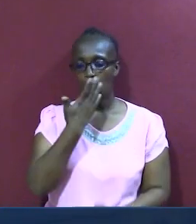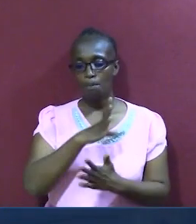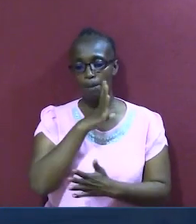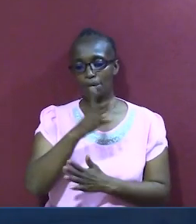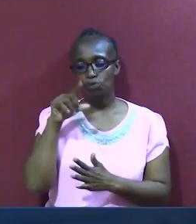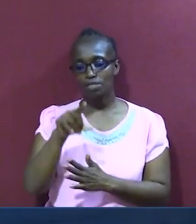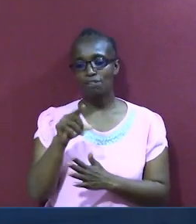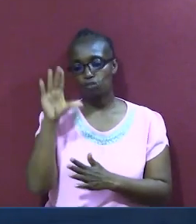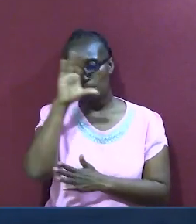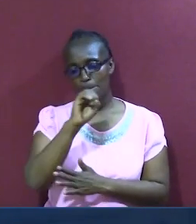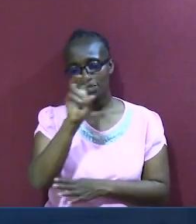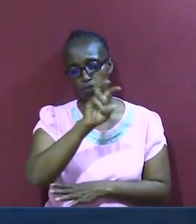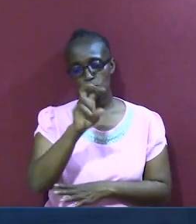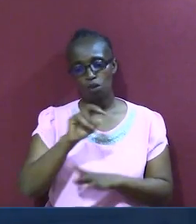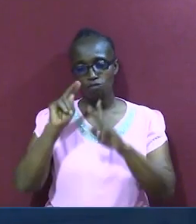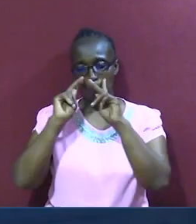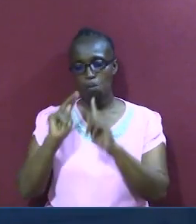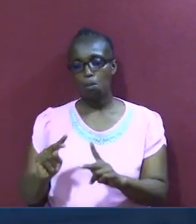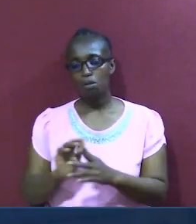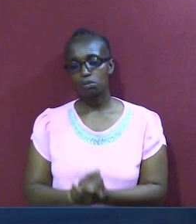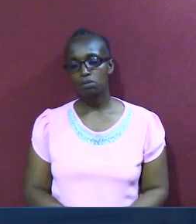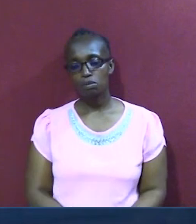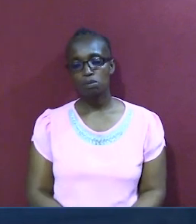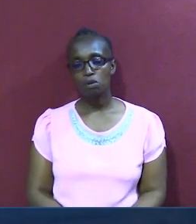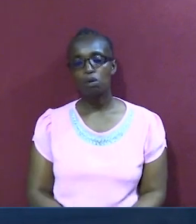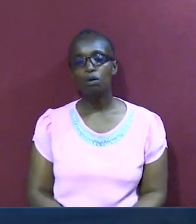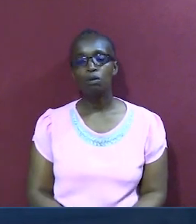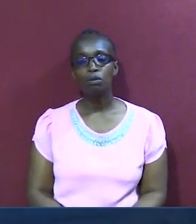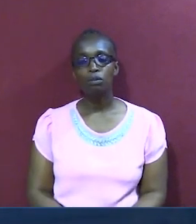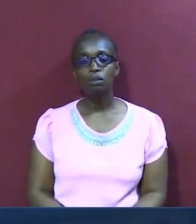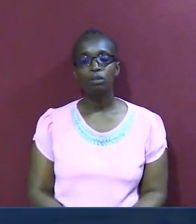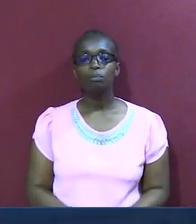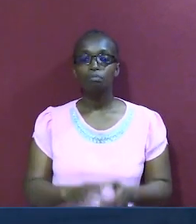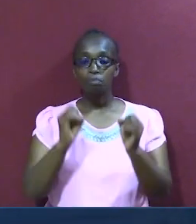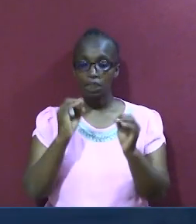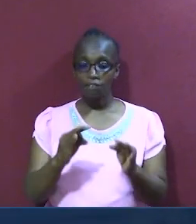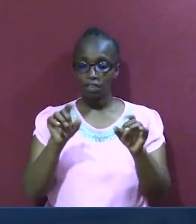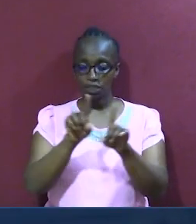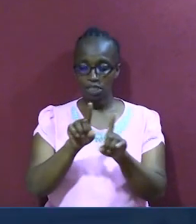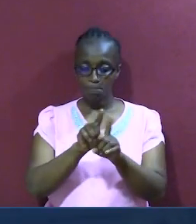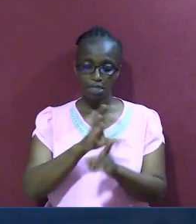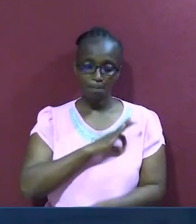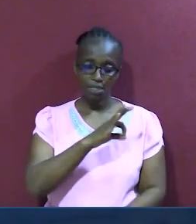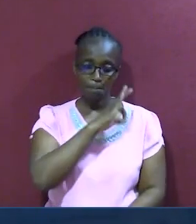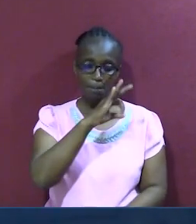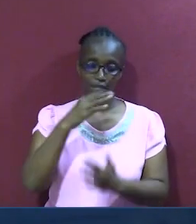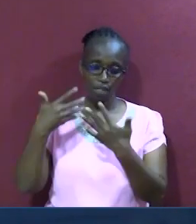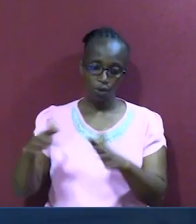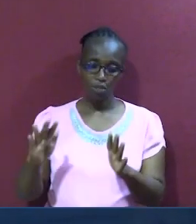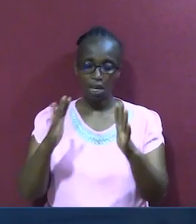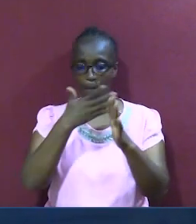amani, kwa wengine, na kama iyo roho, iliweza na kukupotelea, oomba mwenyezi mungu,